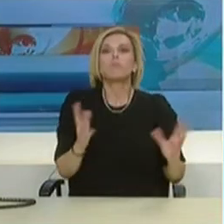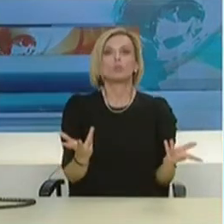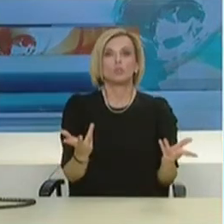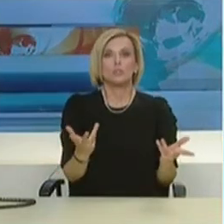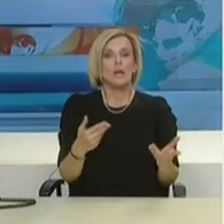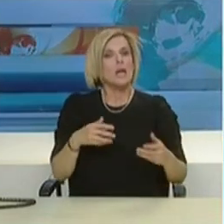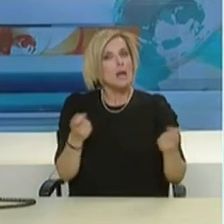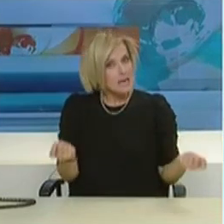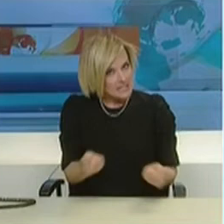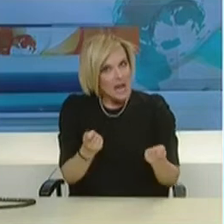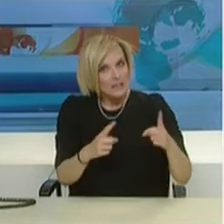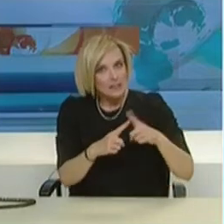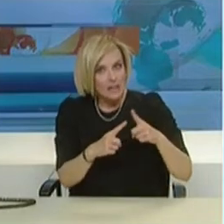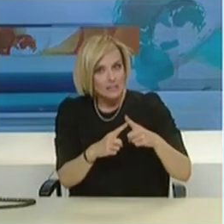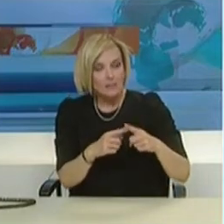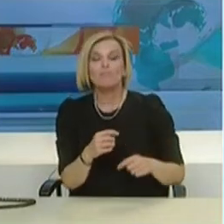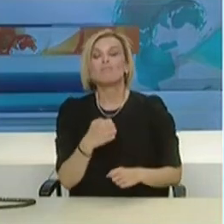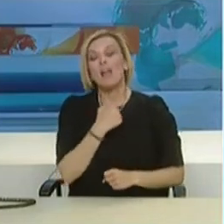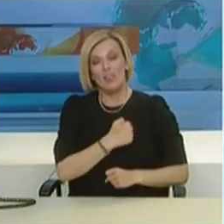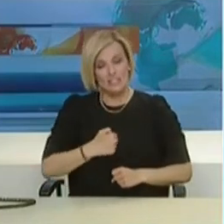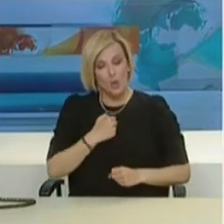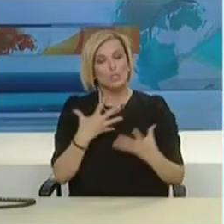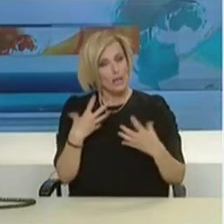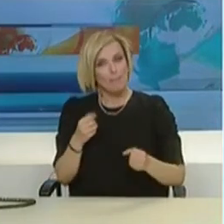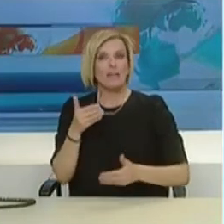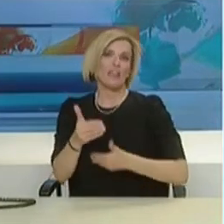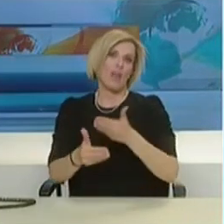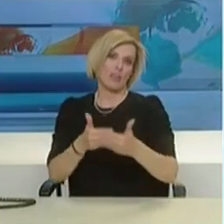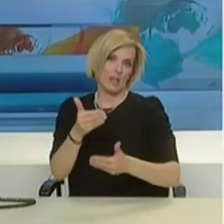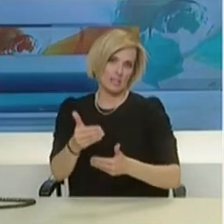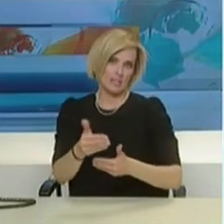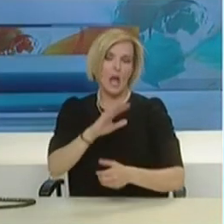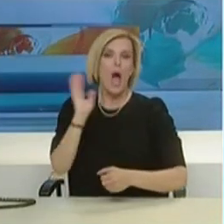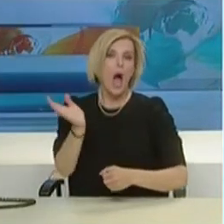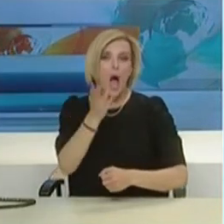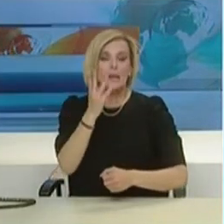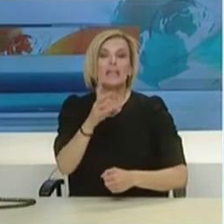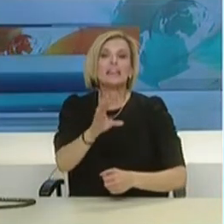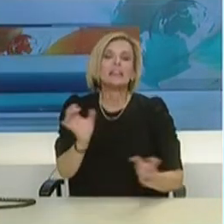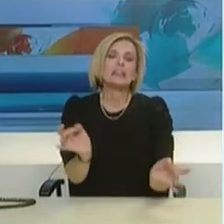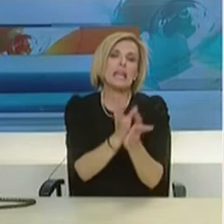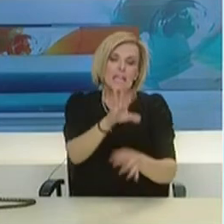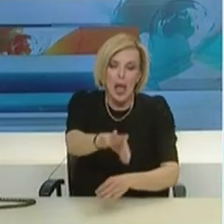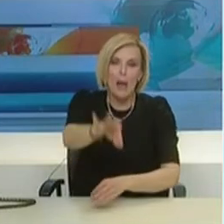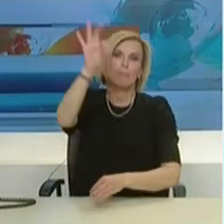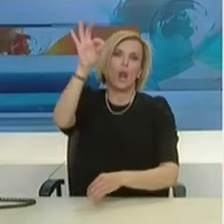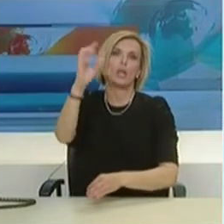υπάρχουν κριτήρια, δεν μπορούν να ελεγχθούν όλοι, θα ελέγχεται ένα τυχαίο δείγμα ώστε να έχουμε μια πορεία της επιδημίας στη χώρα μας.